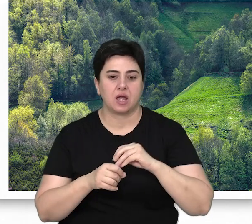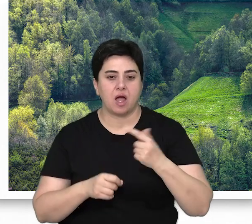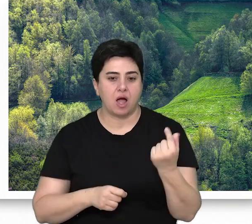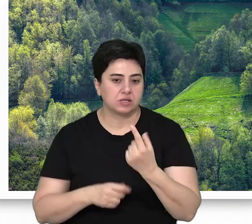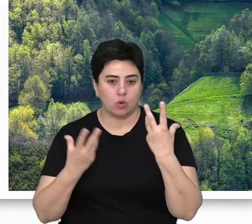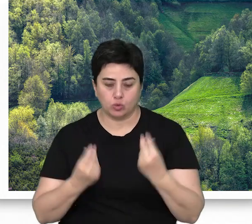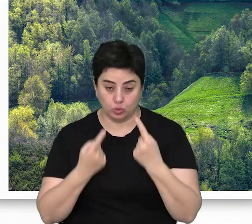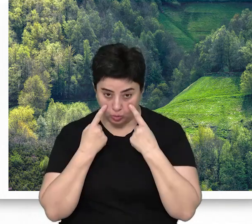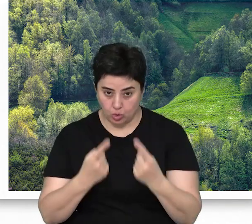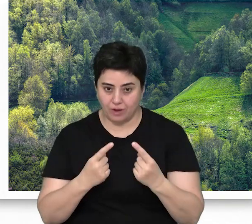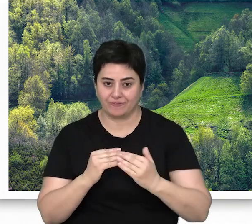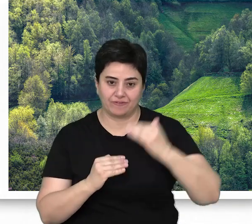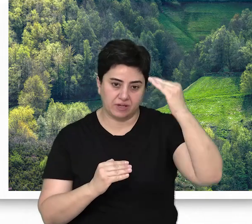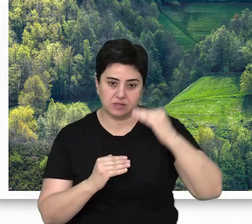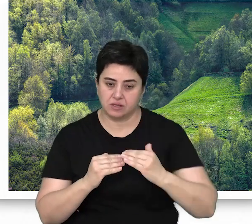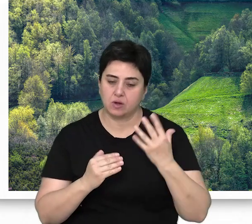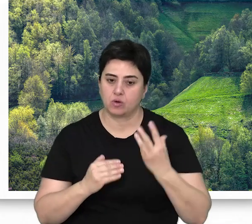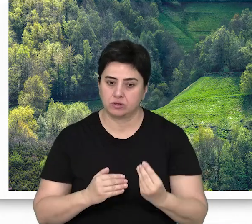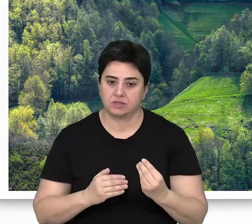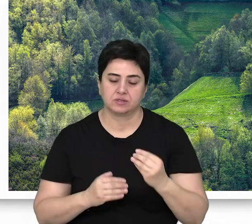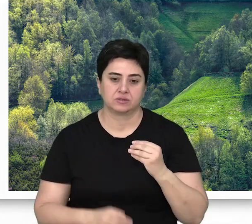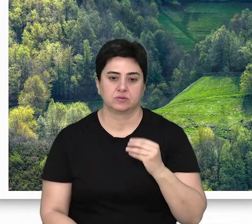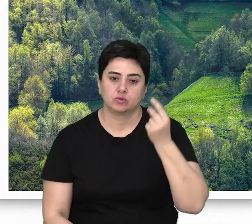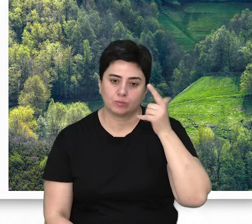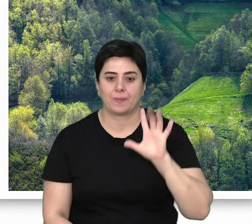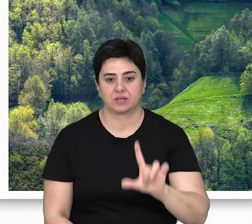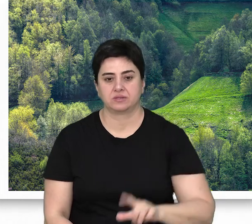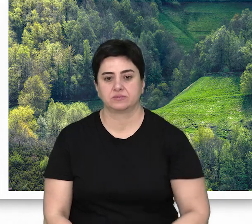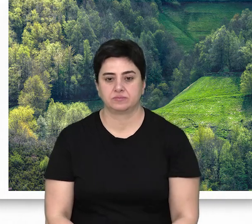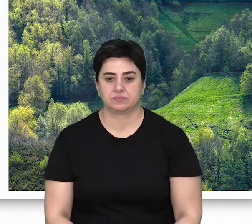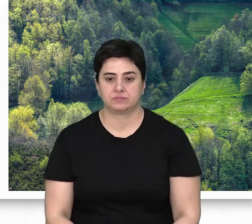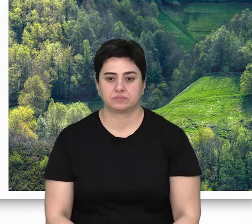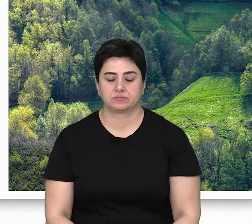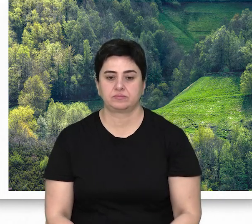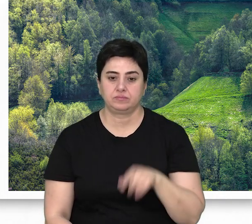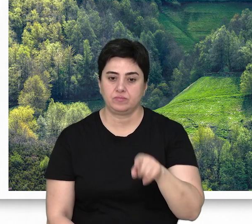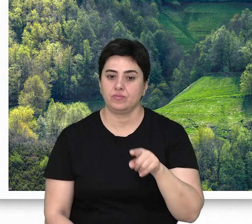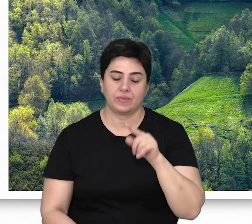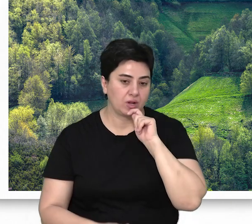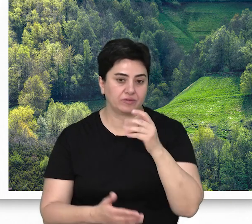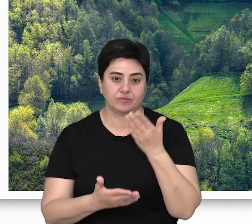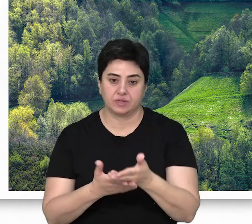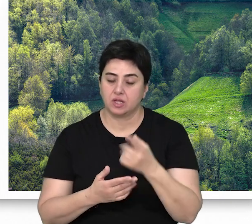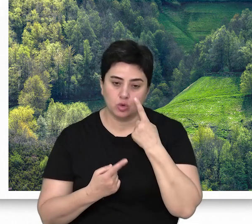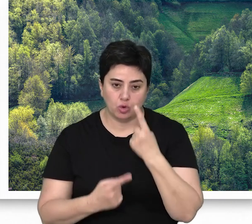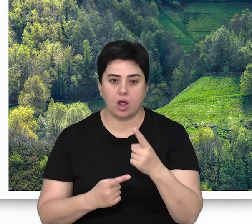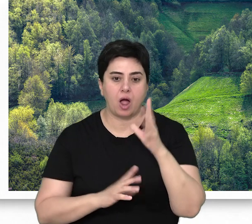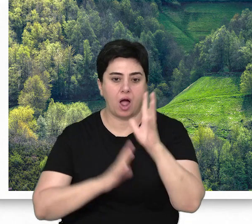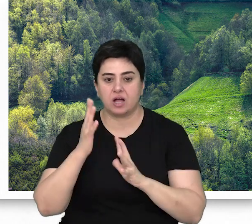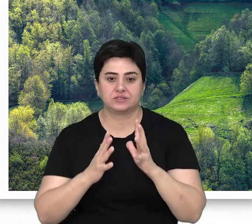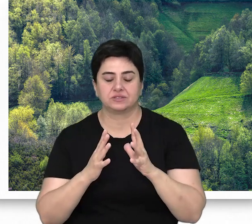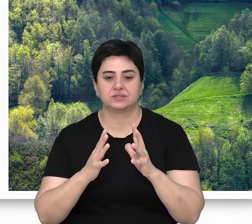yüzeyinin az olduğu durumlarda arttırılması gerektiği gözden kaçırılmamalıdır. Bu önerme diğer bir